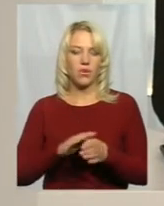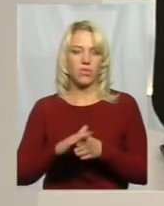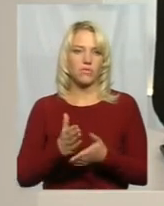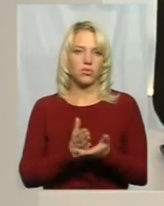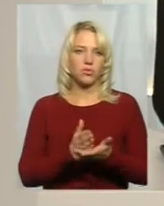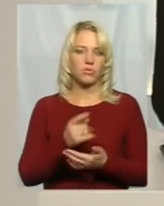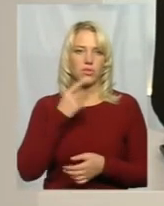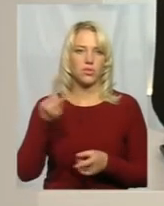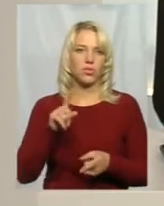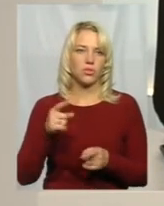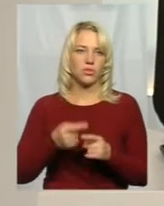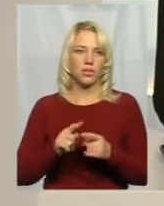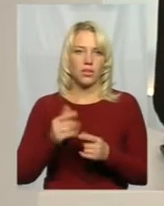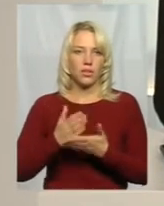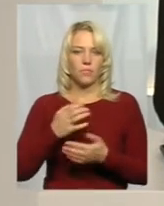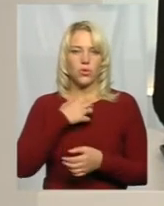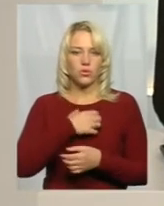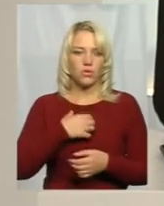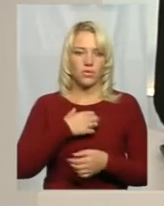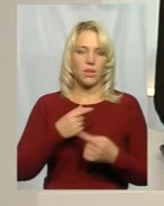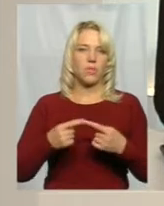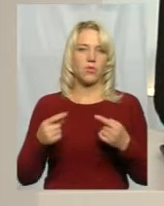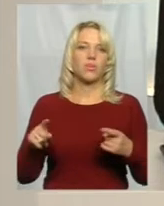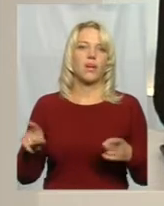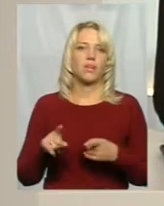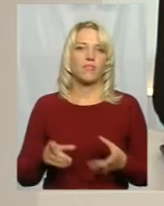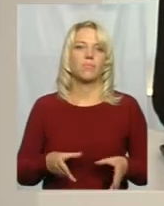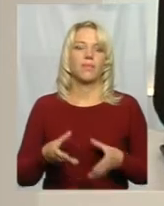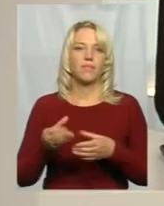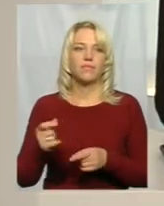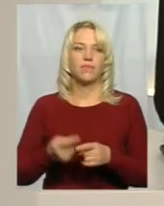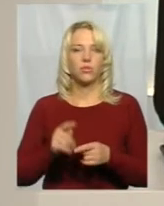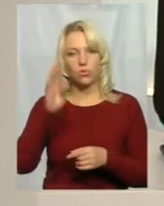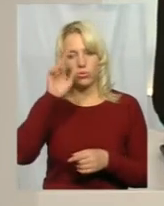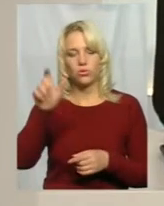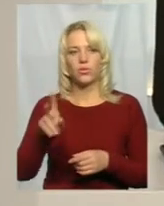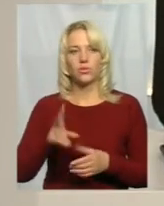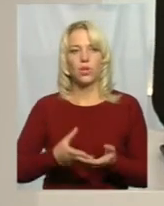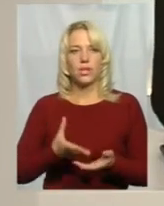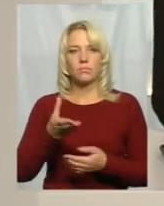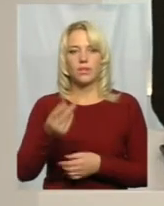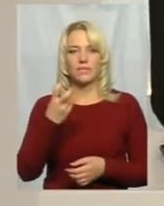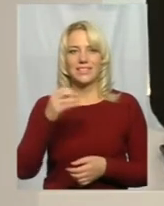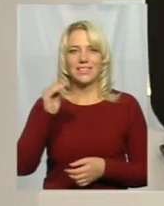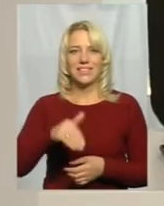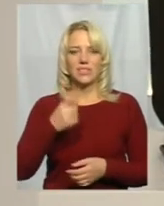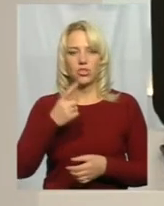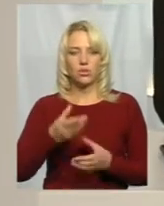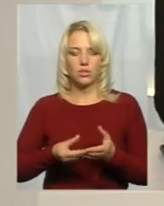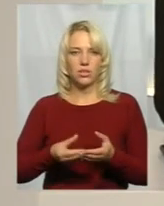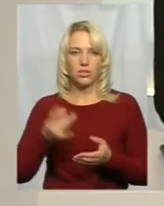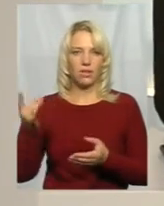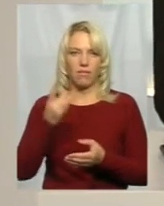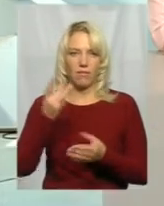озвучила, що це стало основним аргументом, який повпливав на того чоловіка, який сплатив 200 тисяч одним платежем. І це